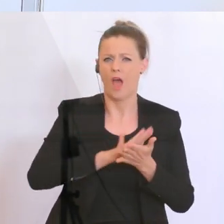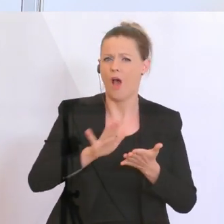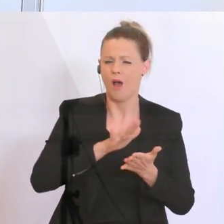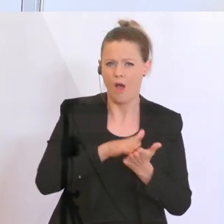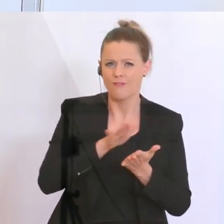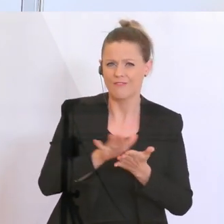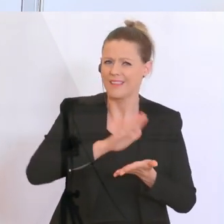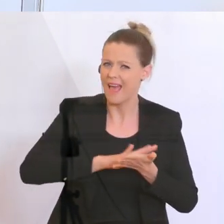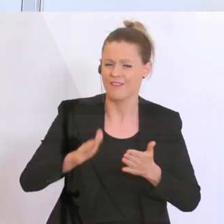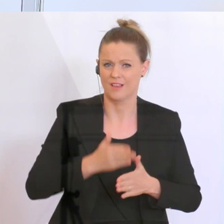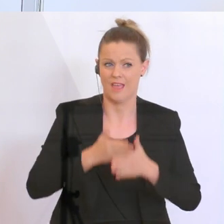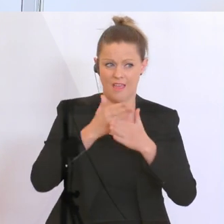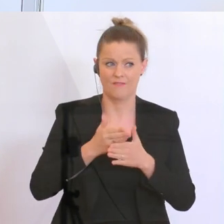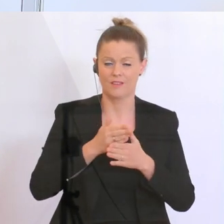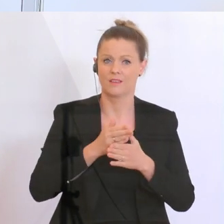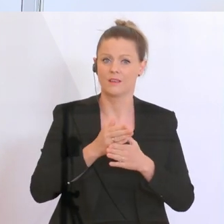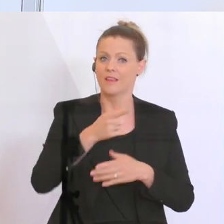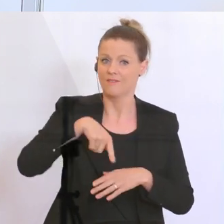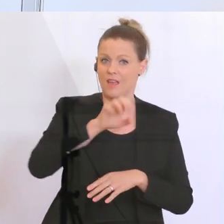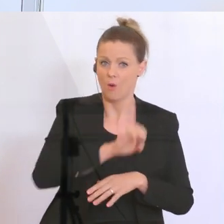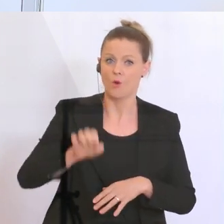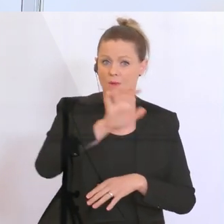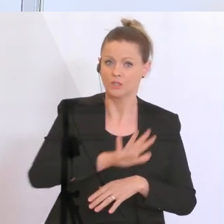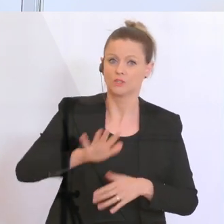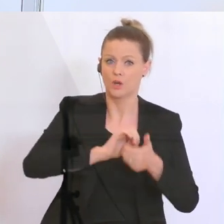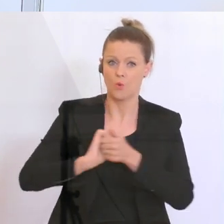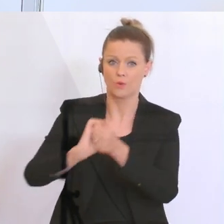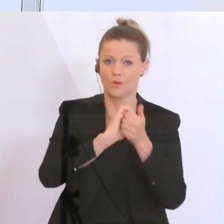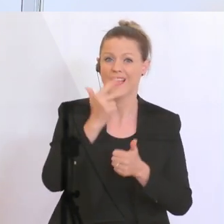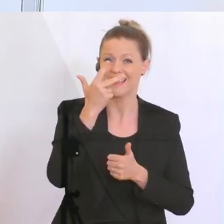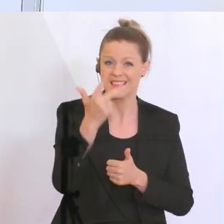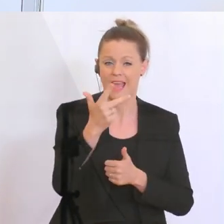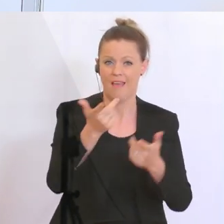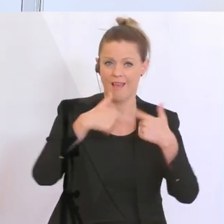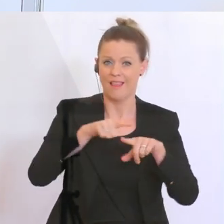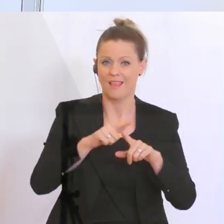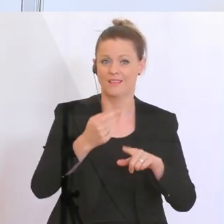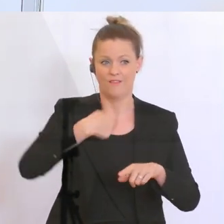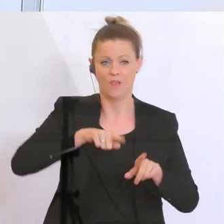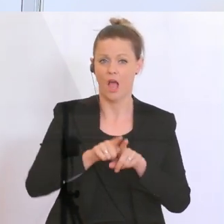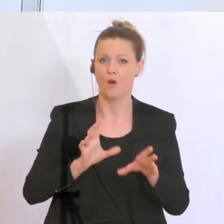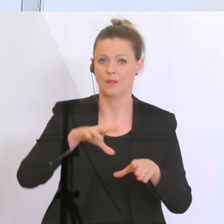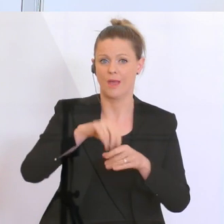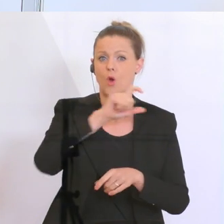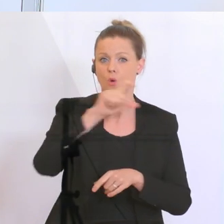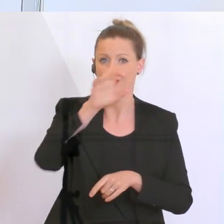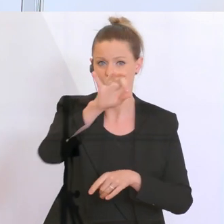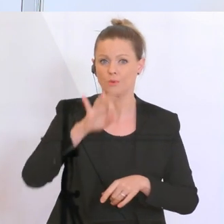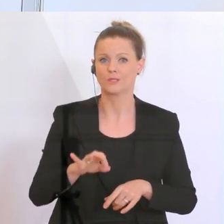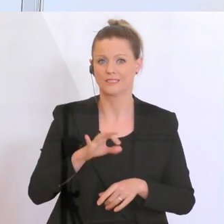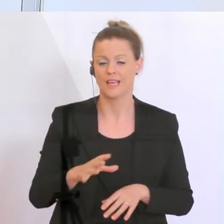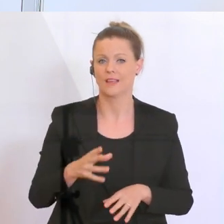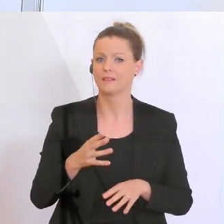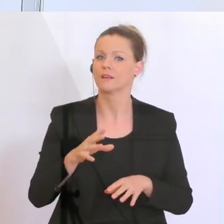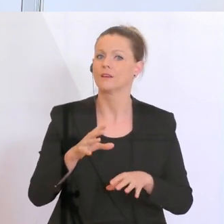nur drei Ländern innerhalb der Europäischen Union, das die 100% Garantiemöglichkeit in Anspruch nimmt. Wenn man die bisherige Zahl